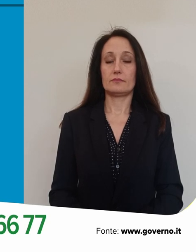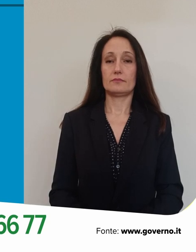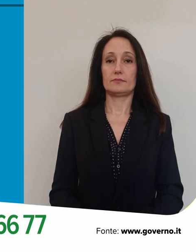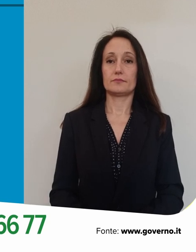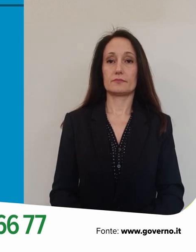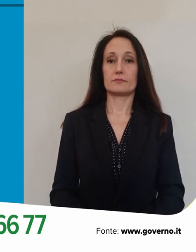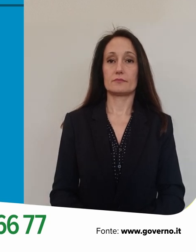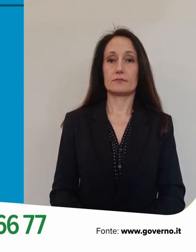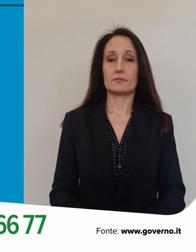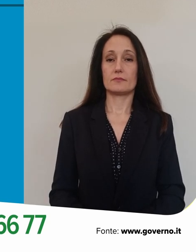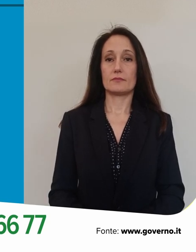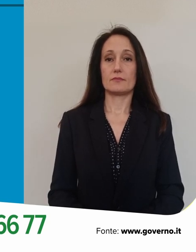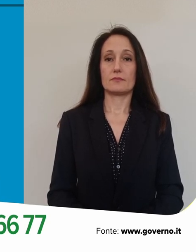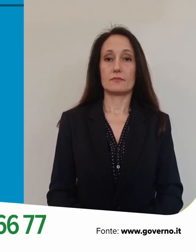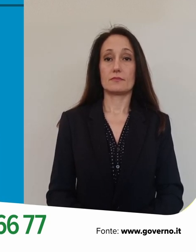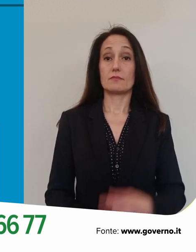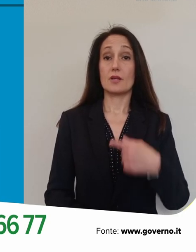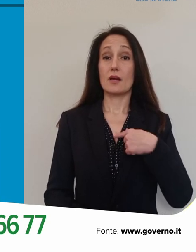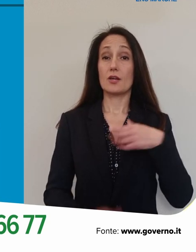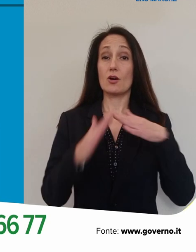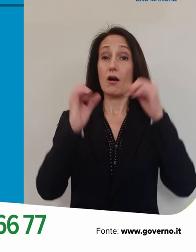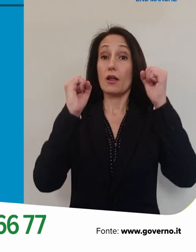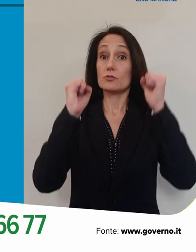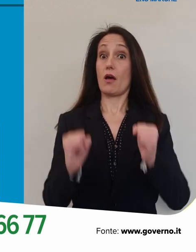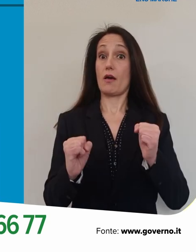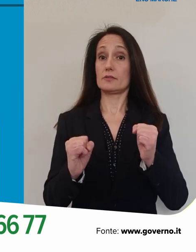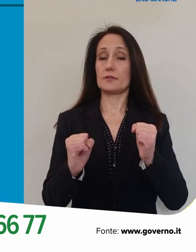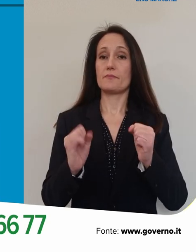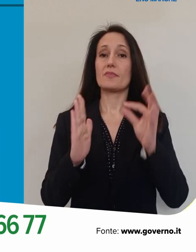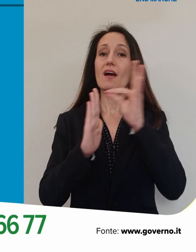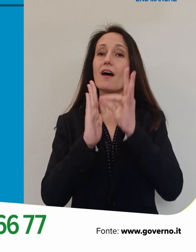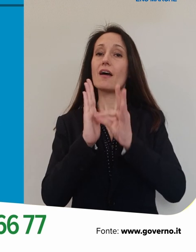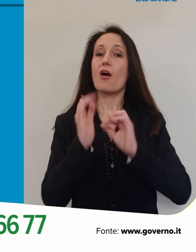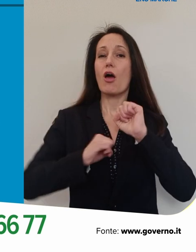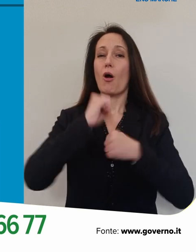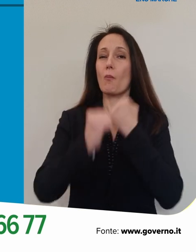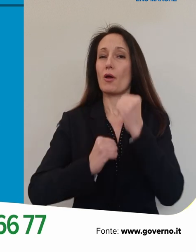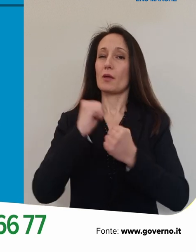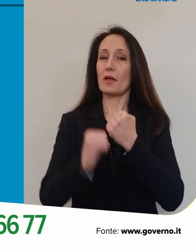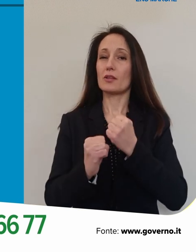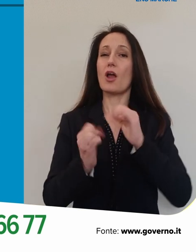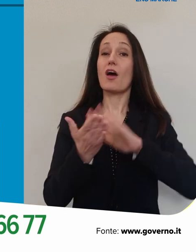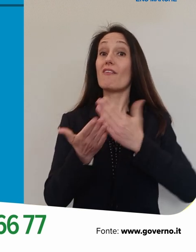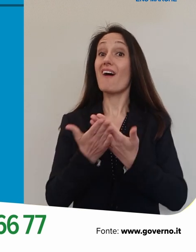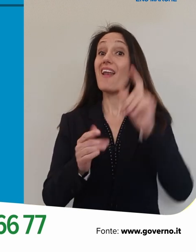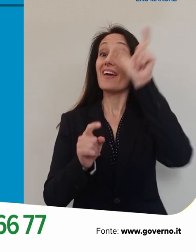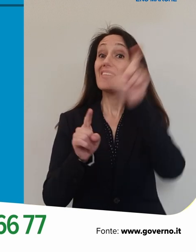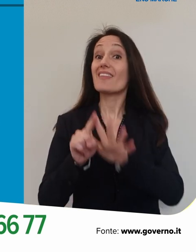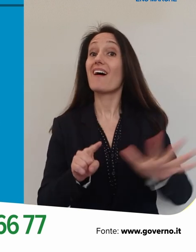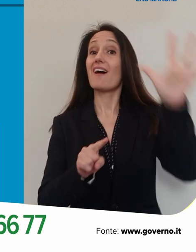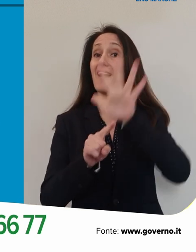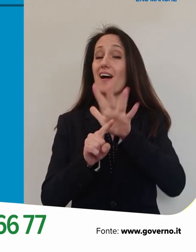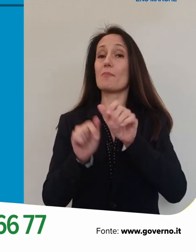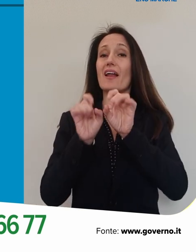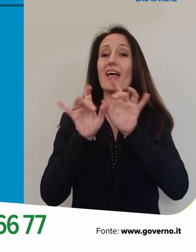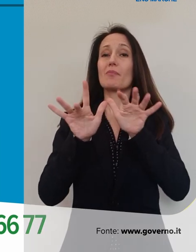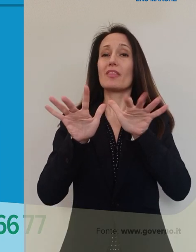Io resto a casa. Regole di comportamento valide in tutta Italia per contenere l'epidemia di Covid